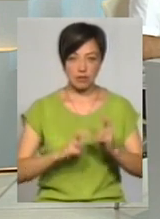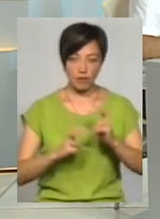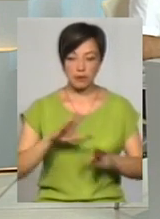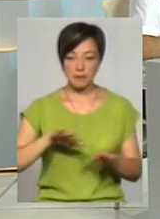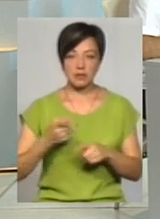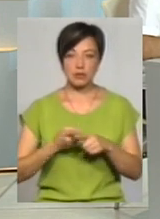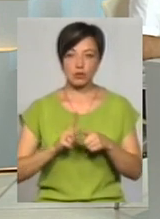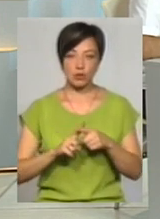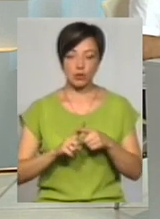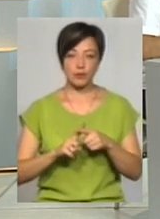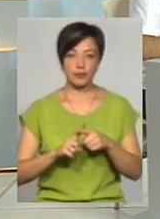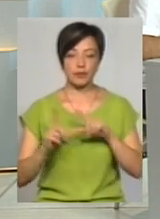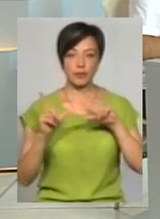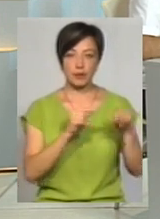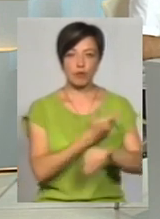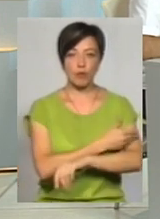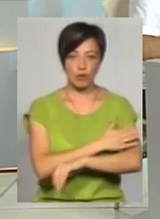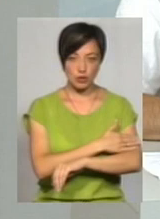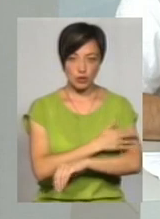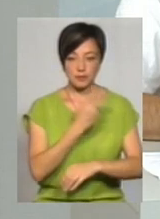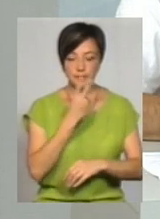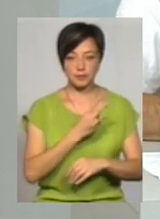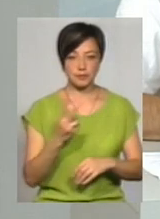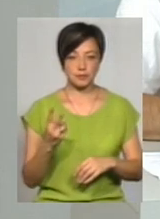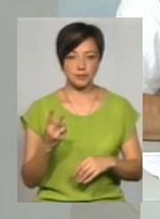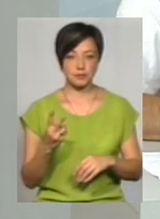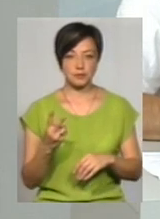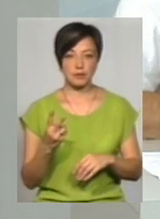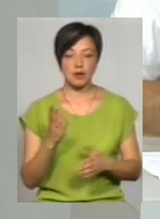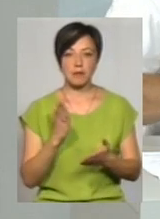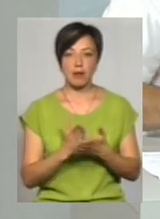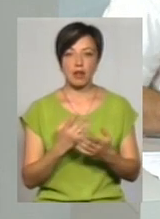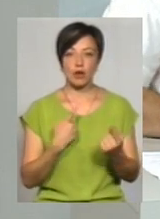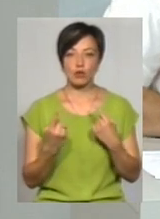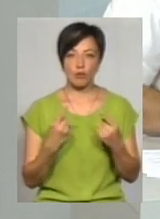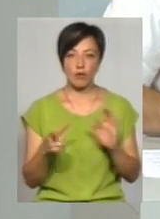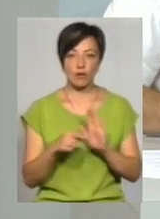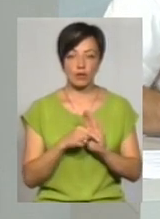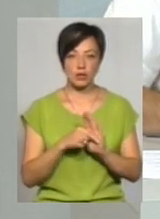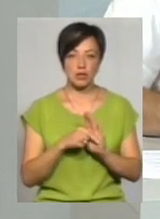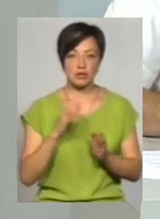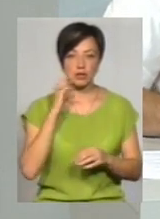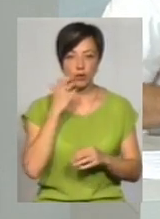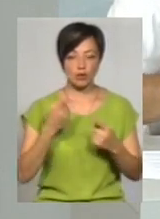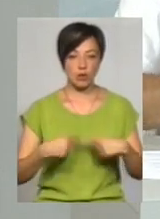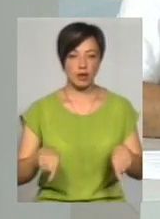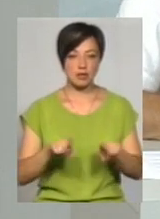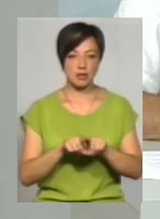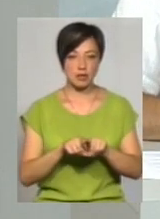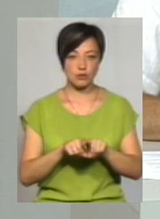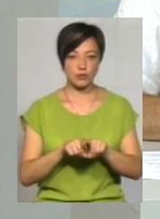Звісно того, ми приїхали в Польщі, мали розмову з серйозною організацією,